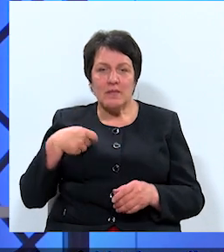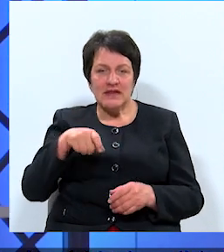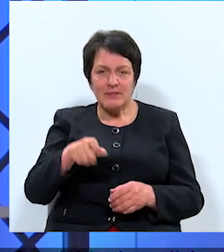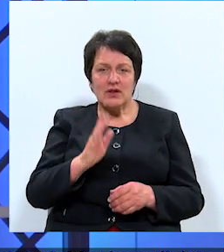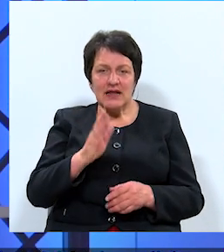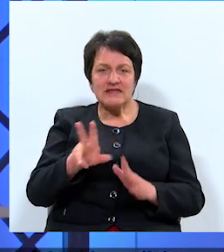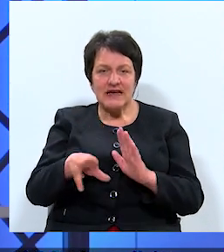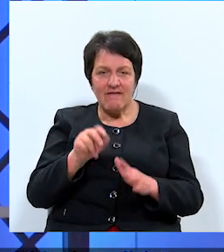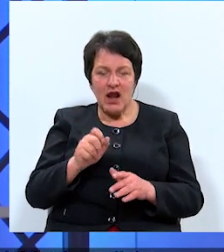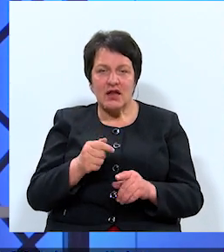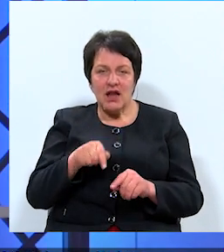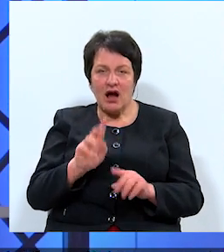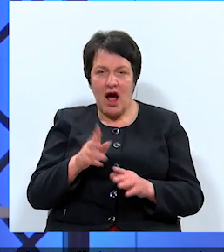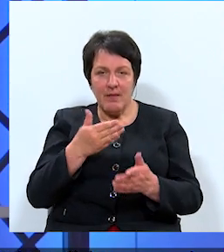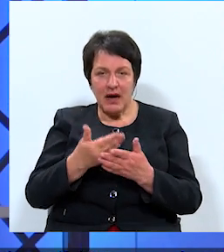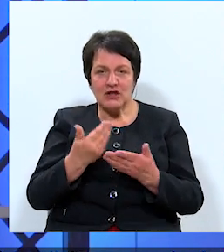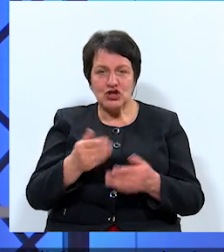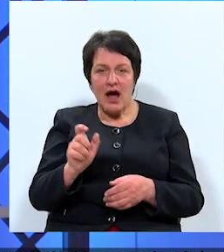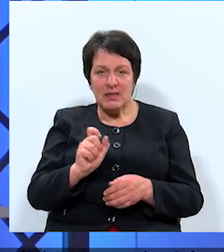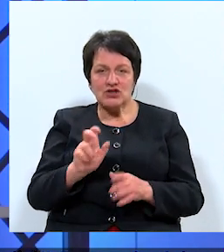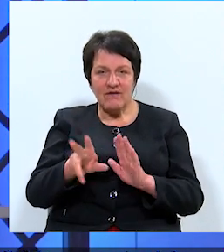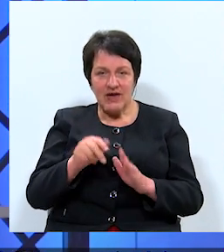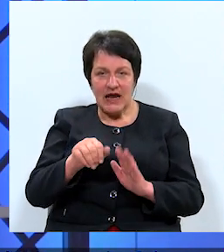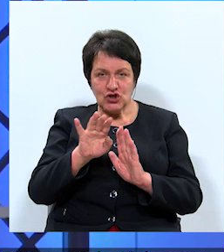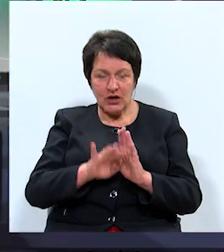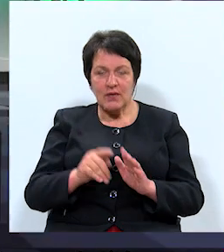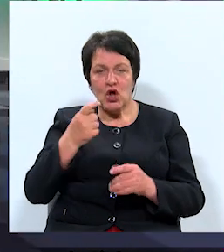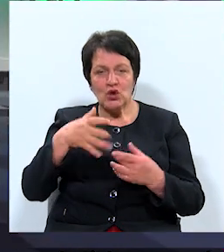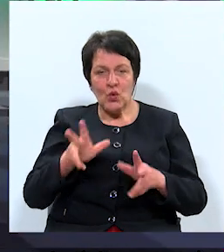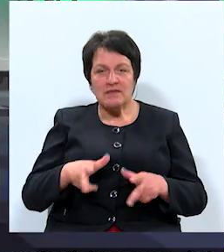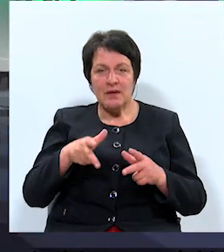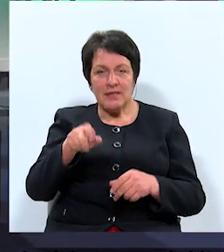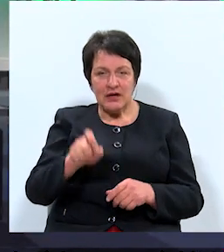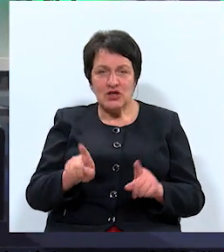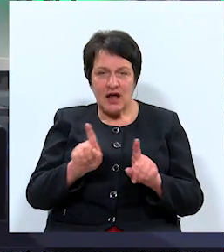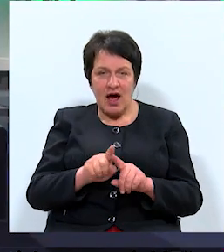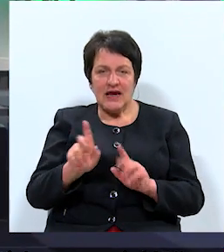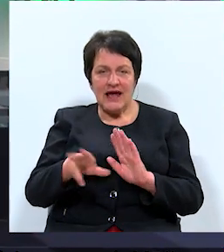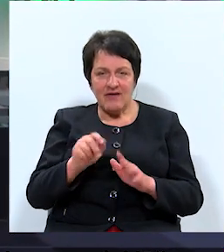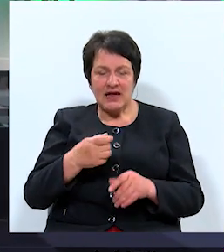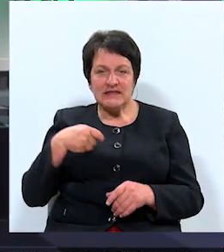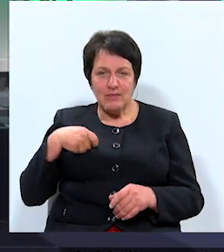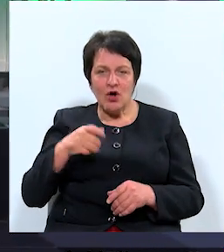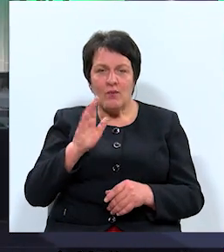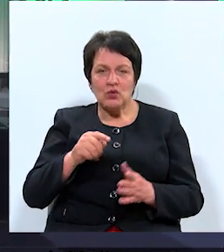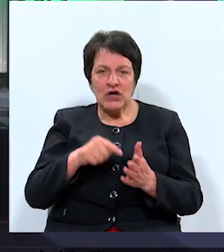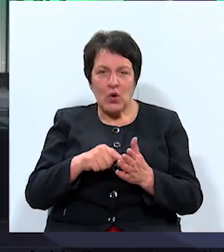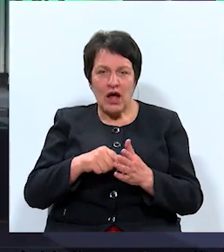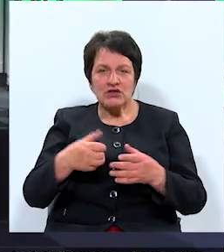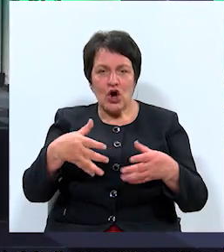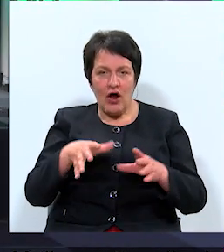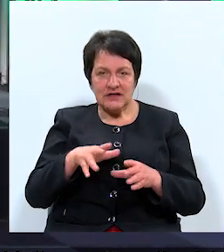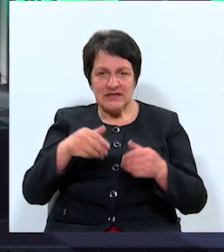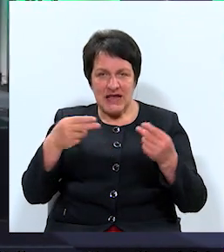ievēlēti tā, kā paredz šā brīža vēlēšana likums un arī domas priekšsēdētāji ievēlēs deputāti un būs kaut kāds koalīcijas līgums. Līdz ar to,